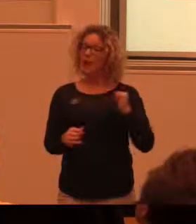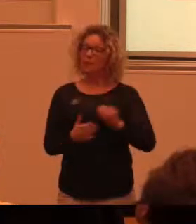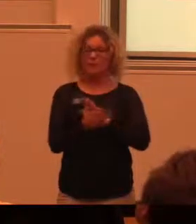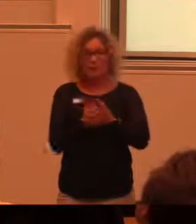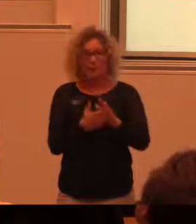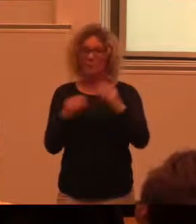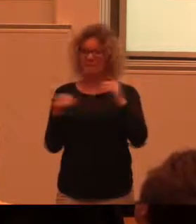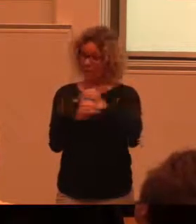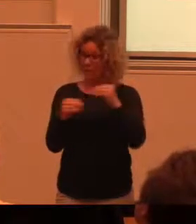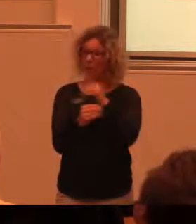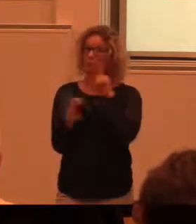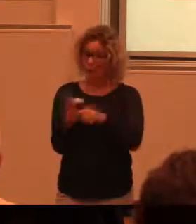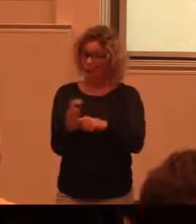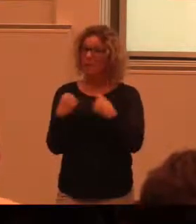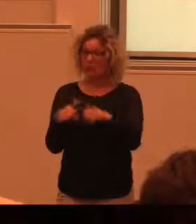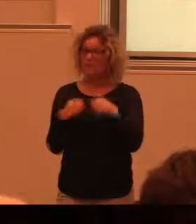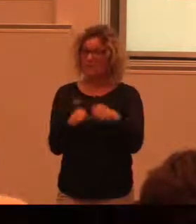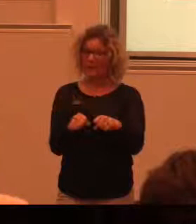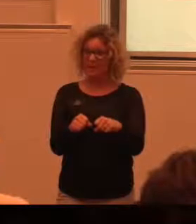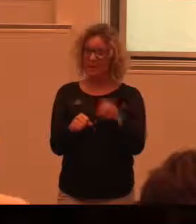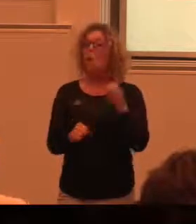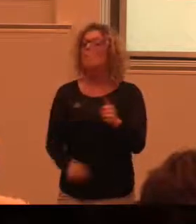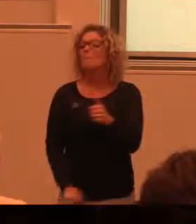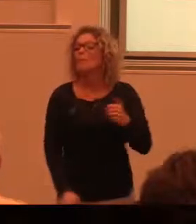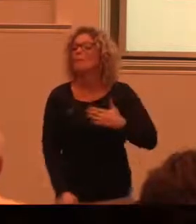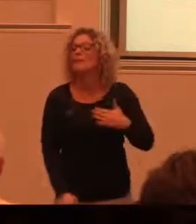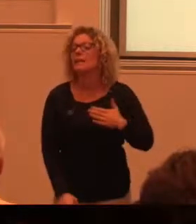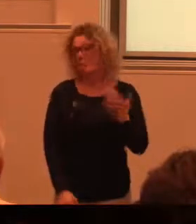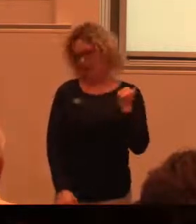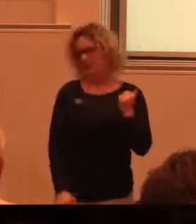rent pedagogiska verksamheten om man bara vill.